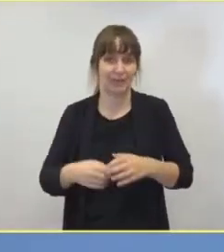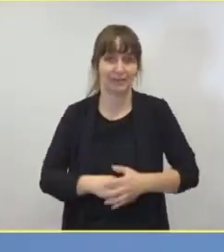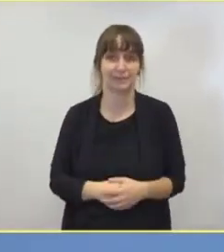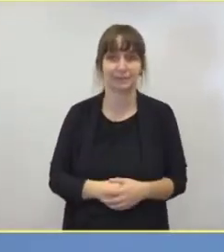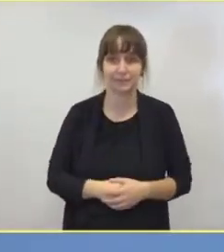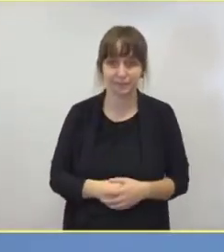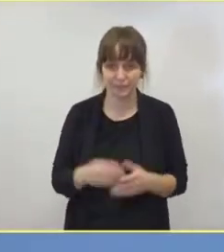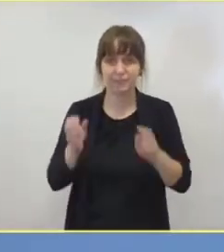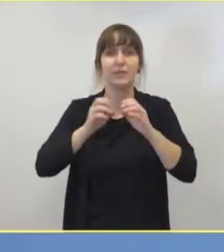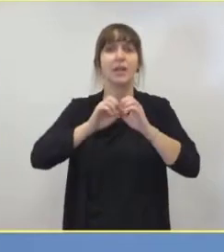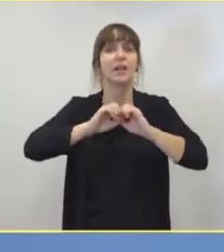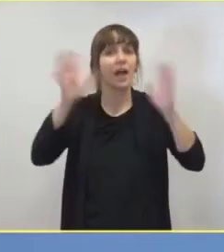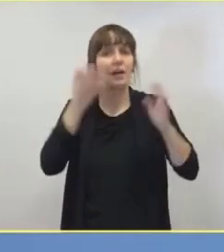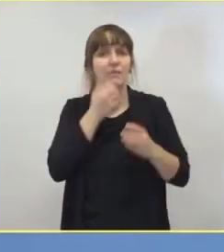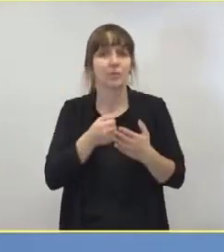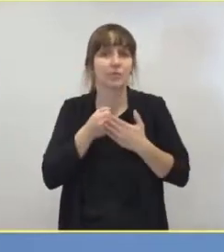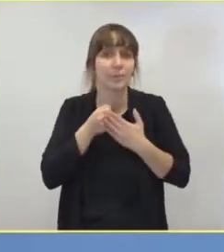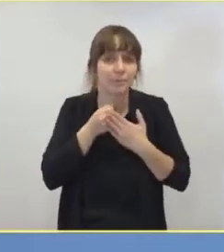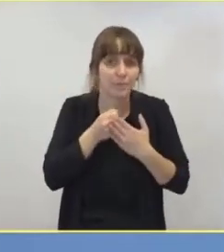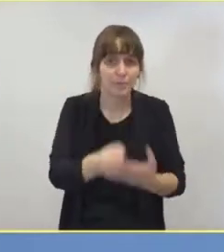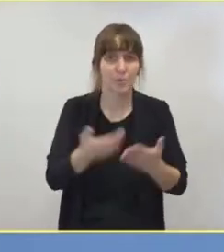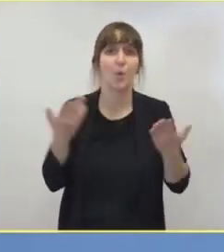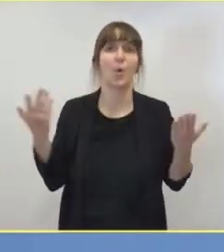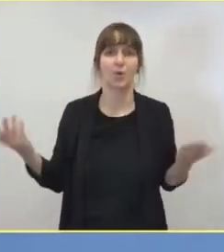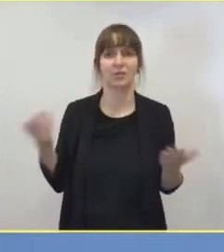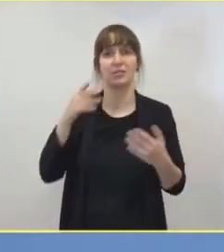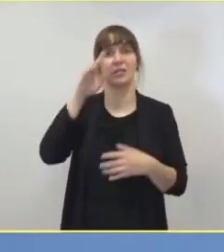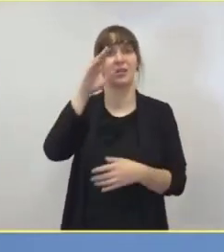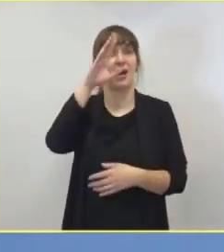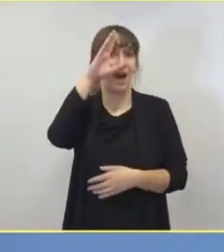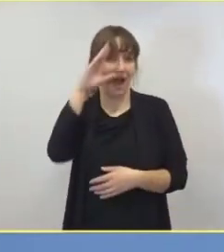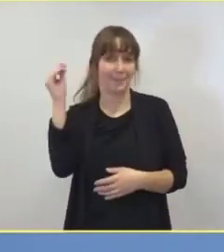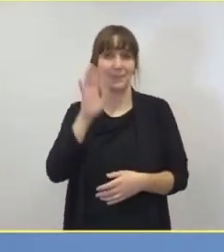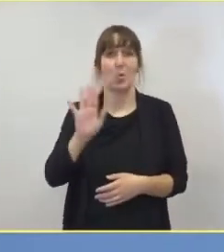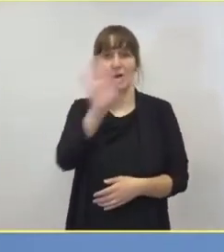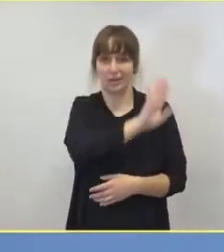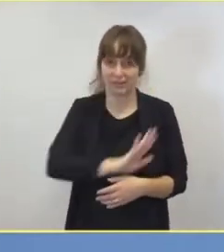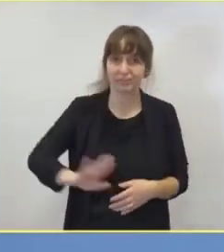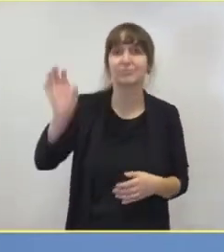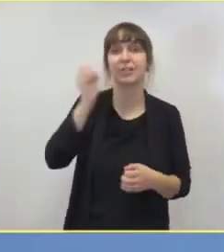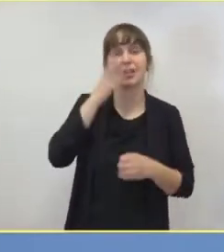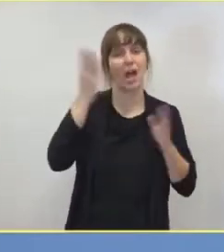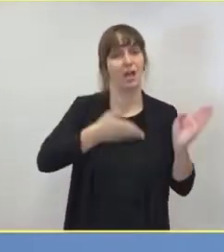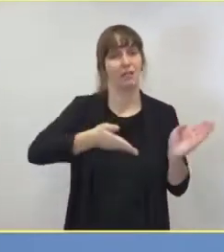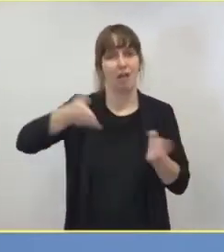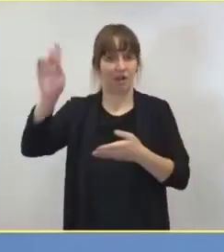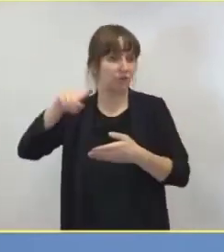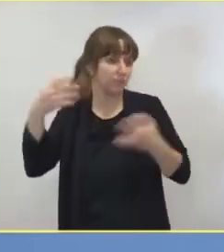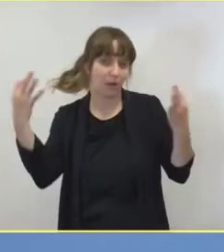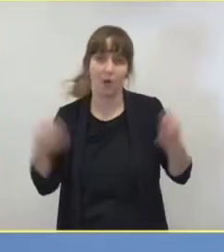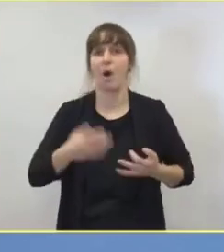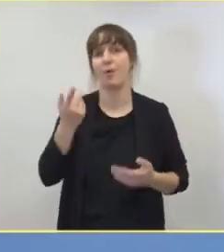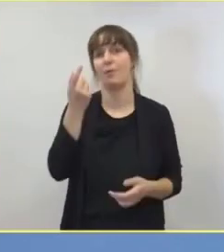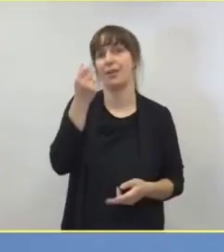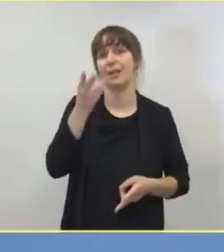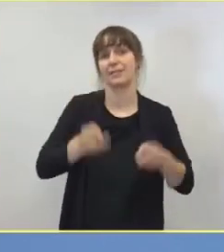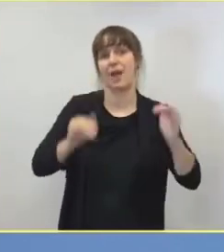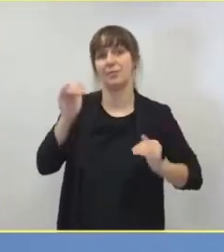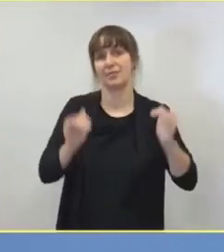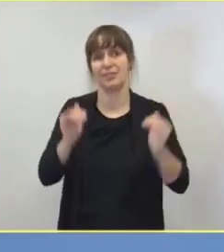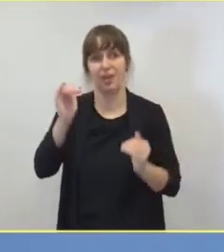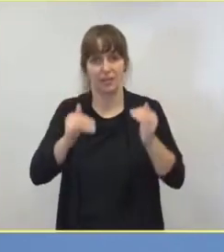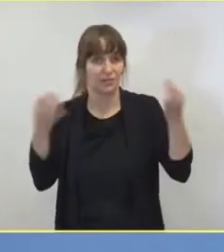Ganz klar möchte ich auch betonen, dass die Krankenhäuser so auch in Hamburg natürlich finanzielle Kompensationen brauchen für diese